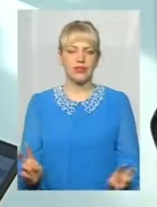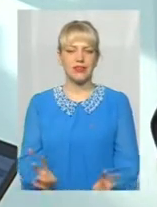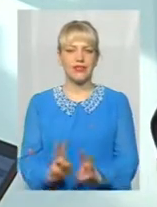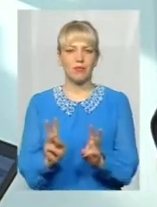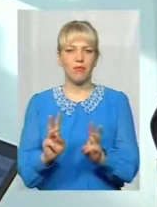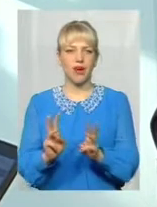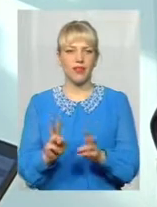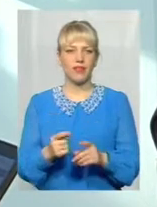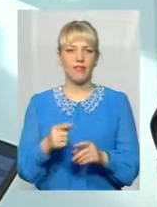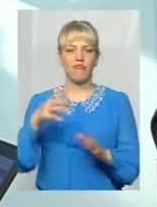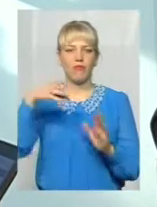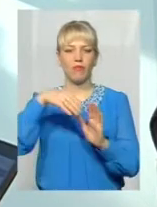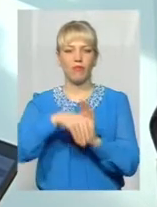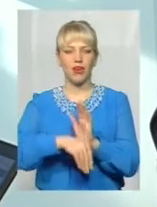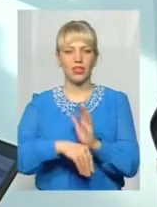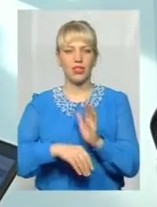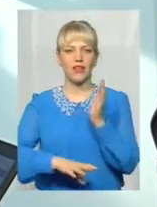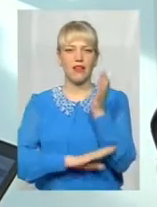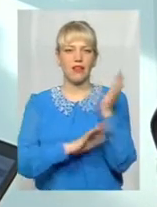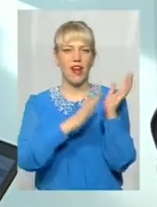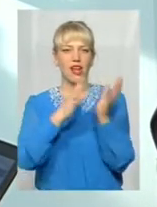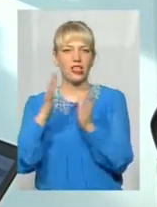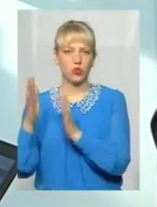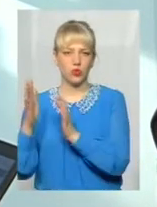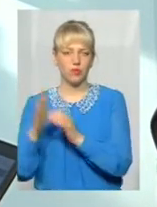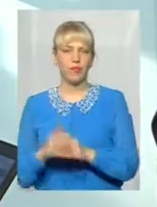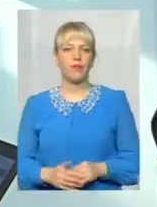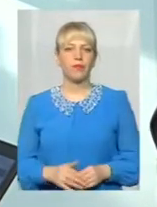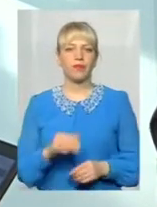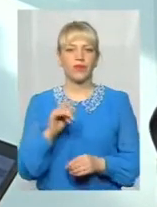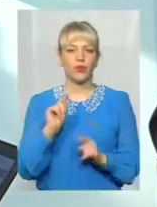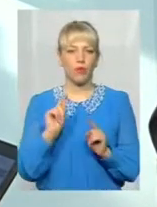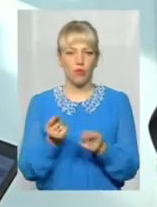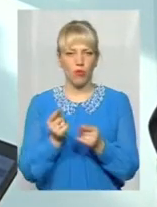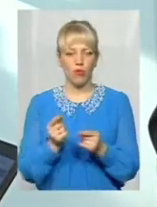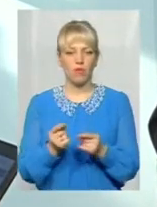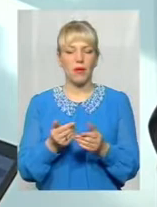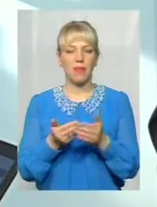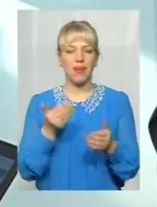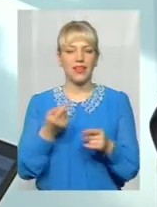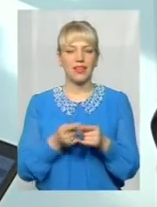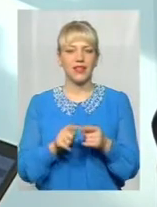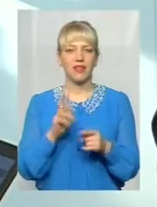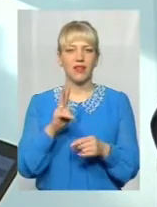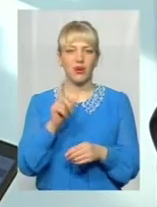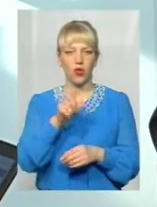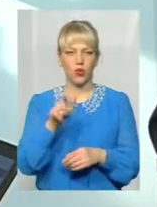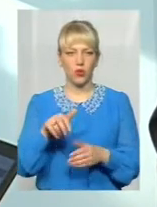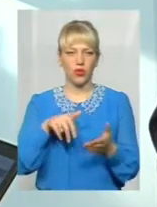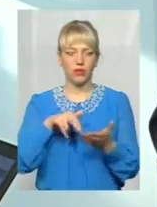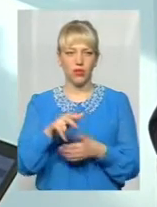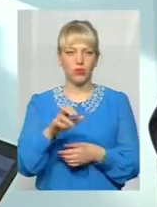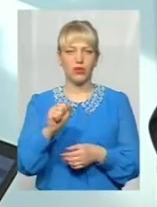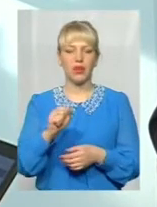в межах лісових масивів. Тому перед тими, як люди підуть зараз, тепла погода, на